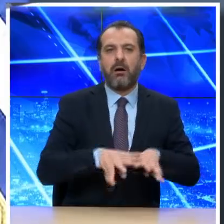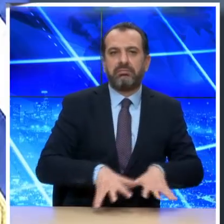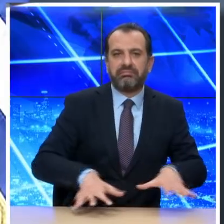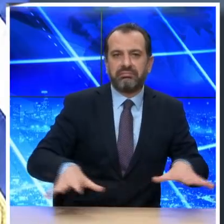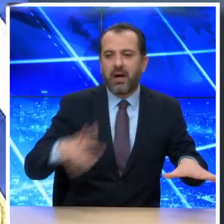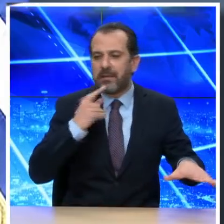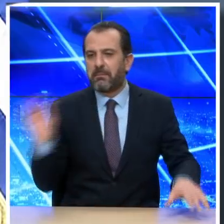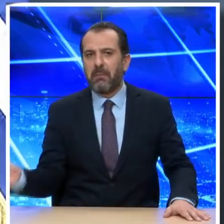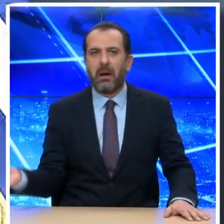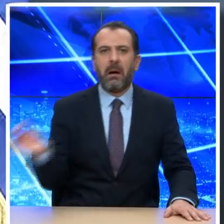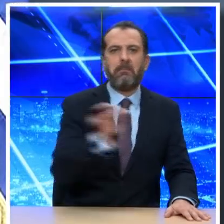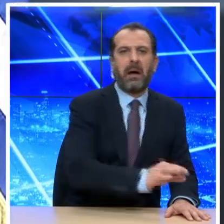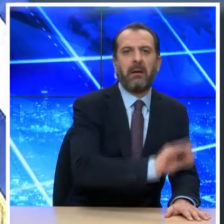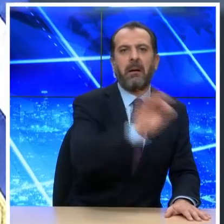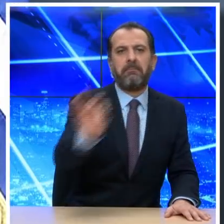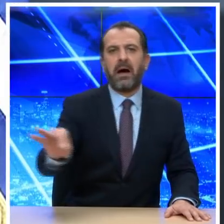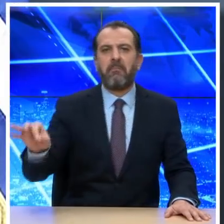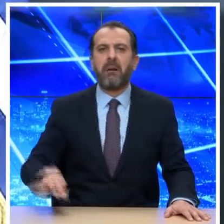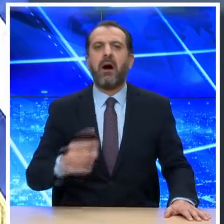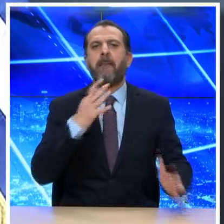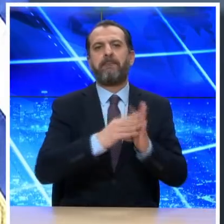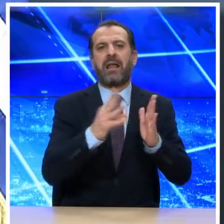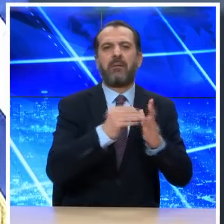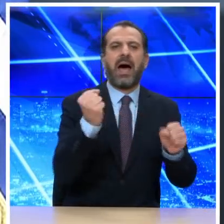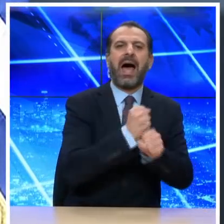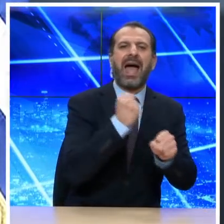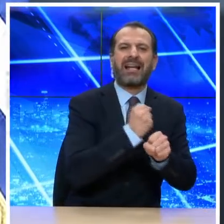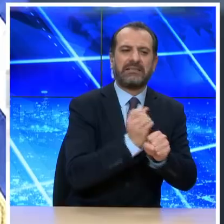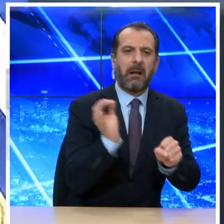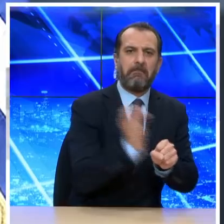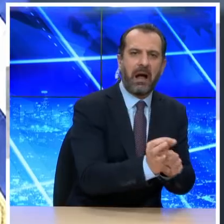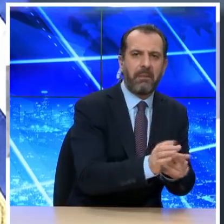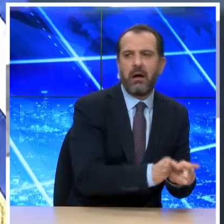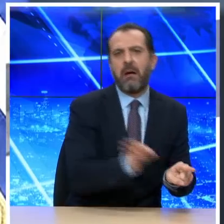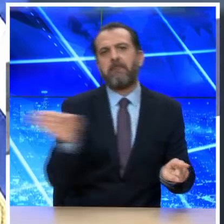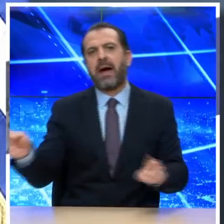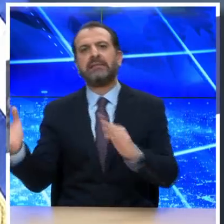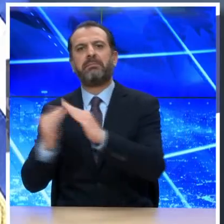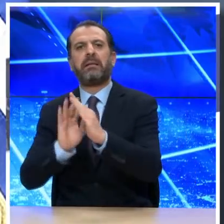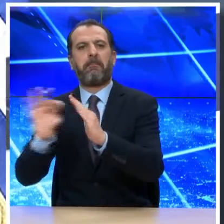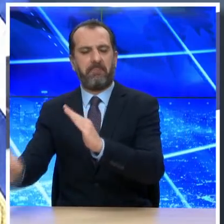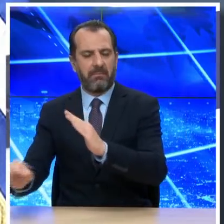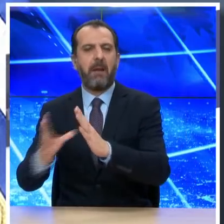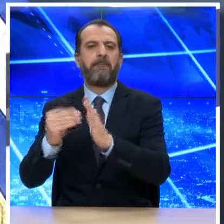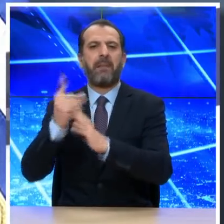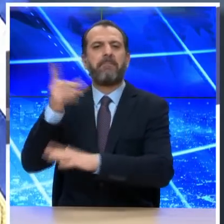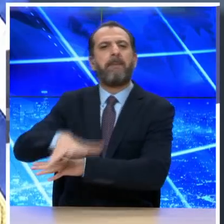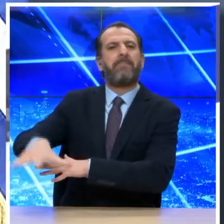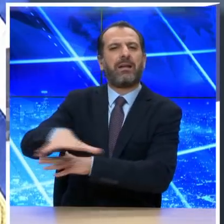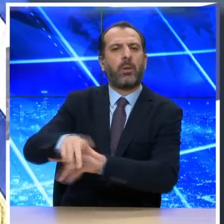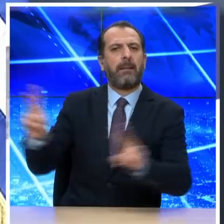ping-pong μεταξύ των εργασιακών χώρων και της ενδοκογενειακής διασποράς. Δηλαδή, εκεί που πάει να ερεμίσει μια περιοχή,